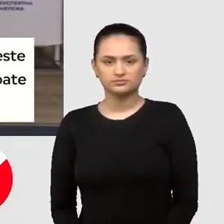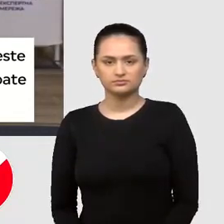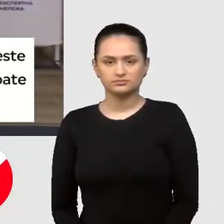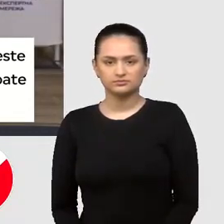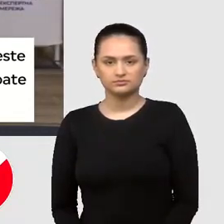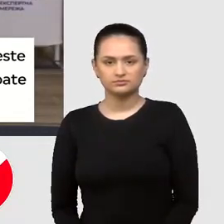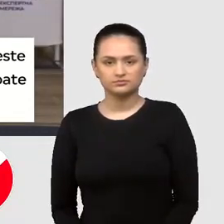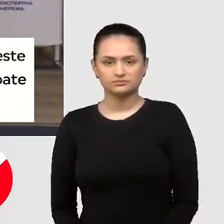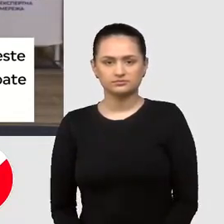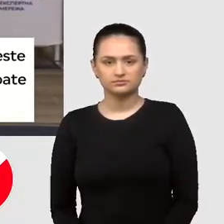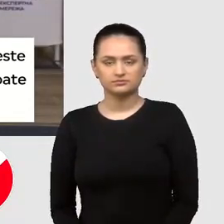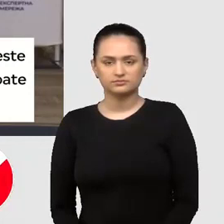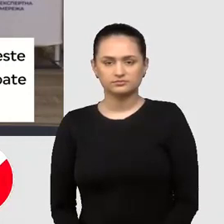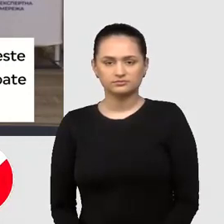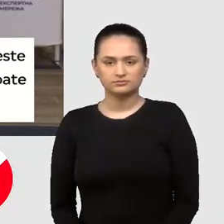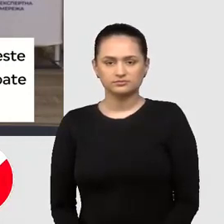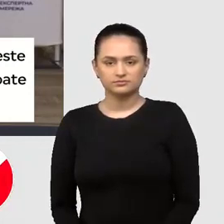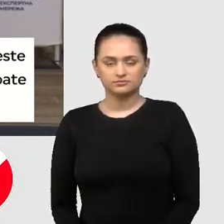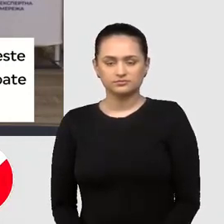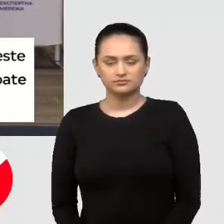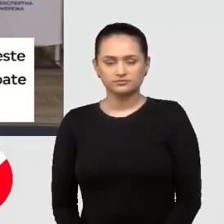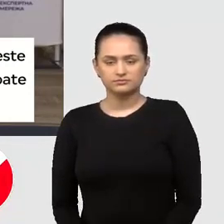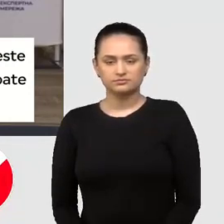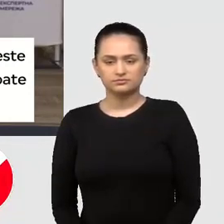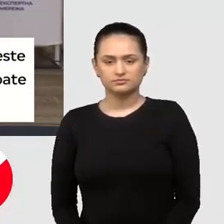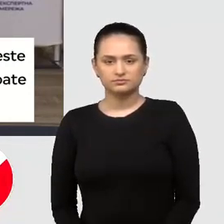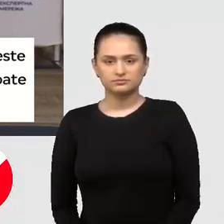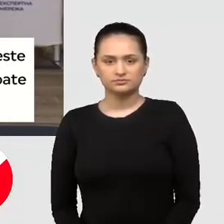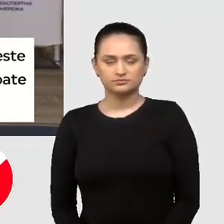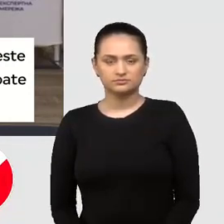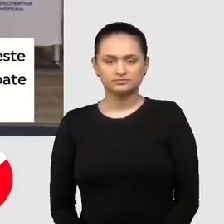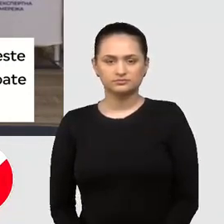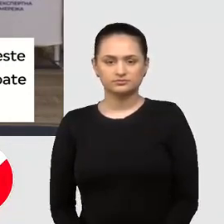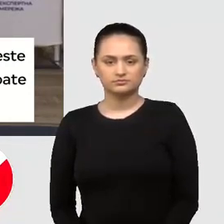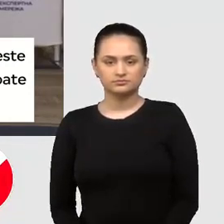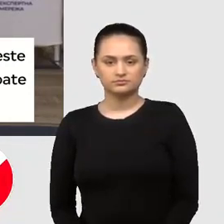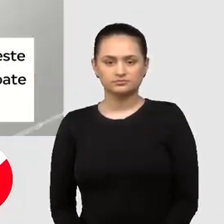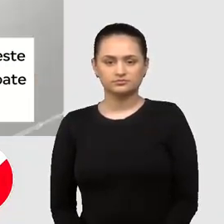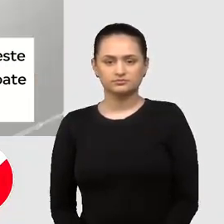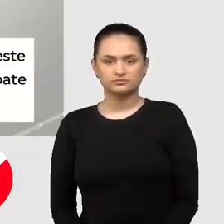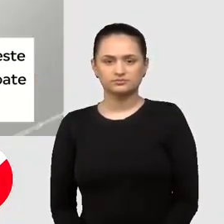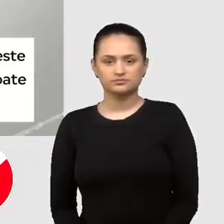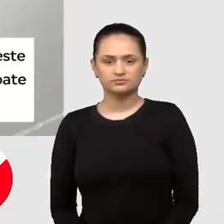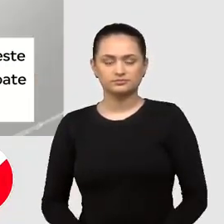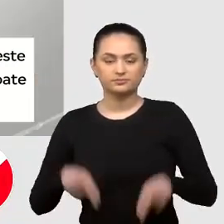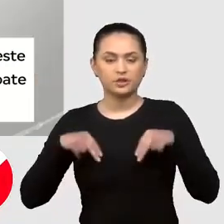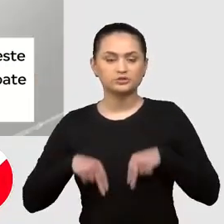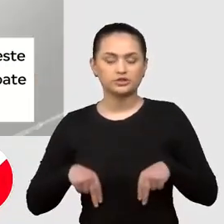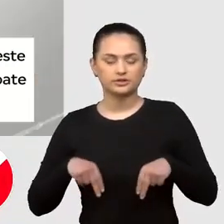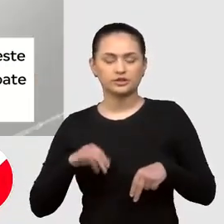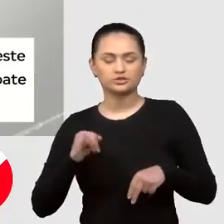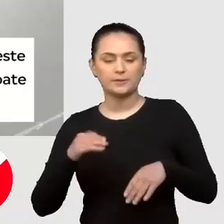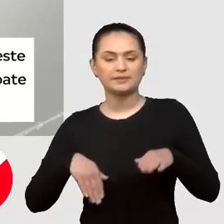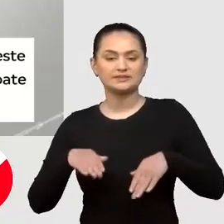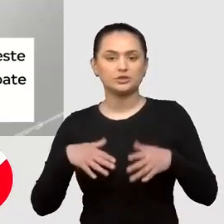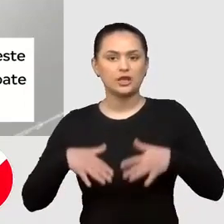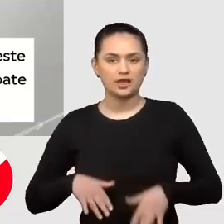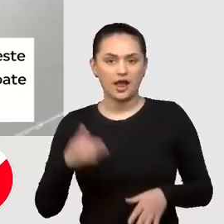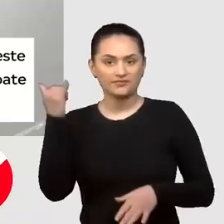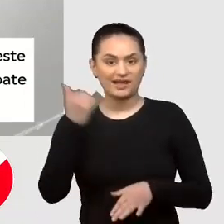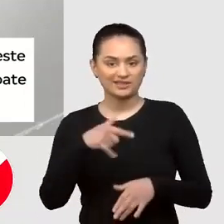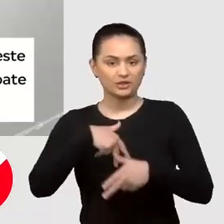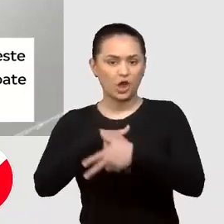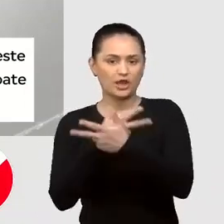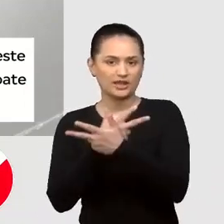privește susținerea perspectivei europene și euroatlantice a statelor din regiune. Kuleba a intervenit online la